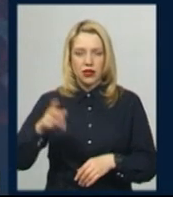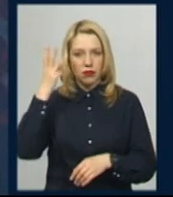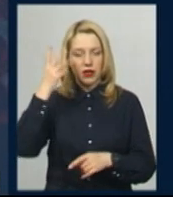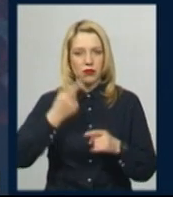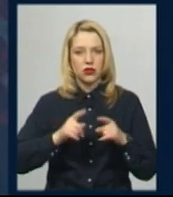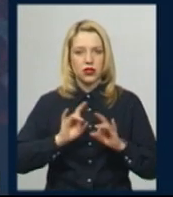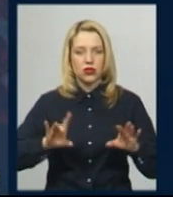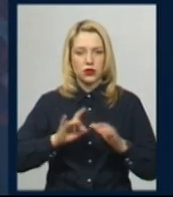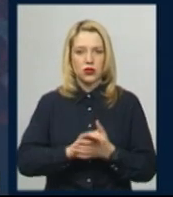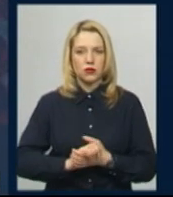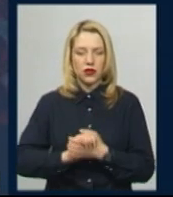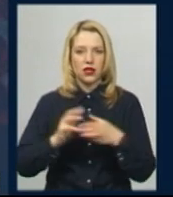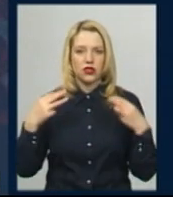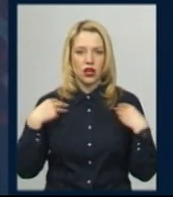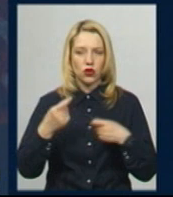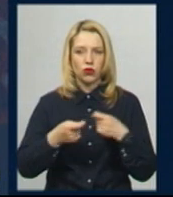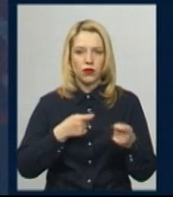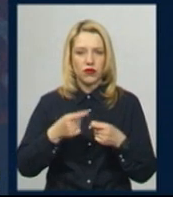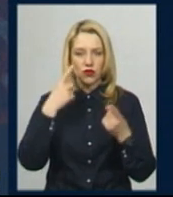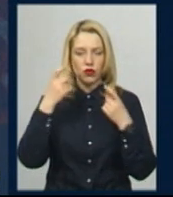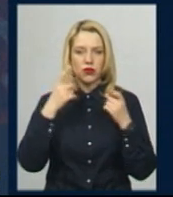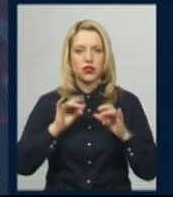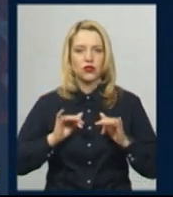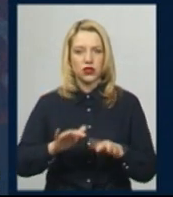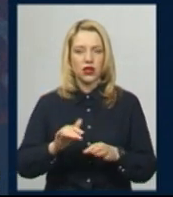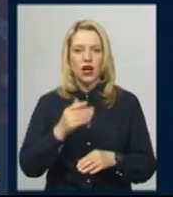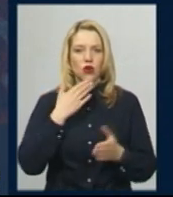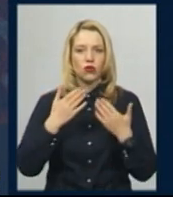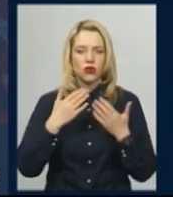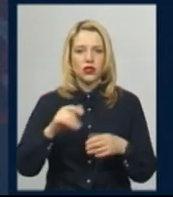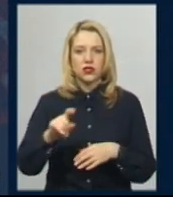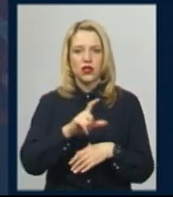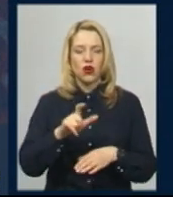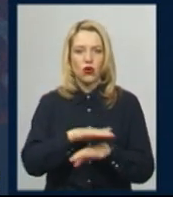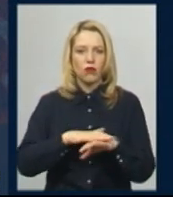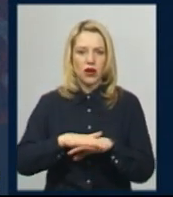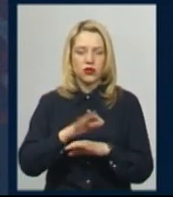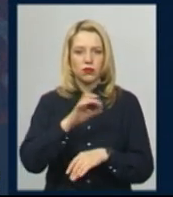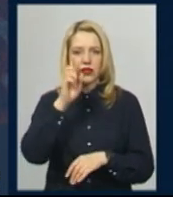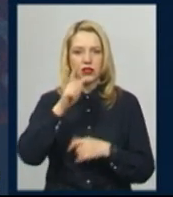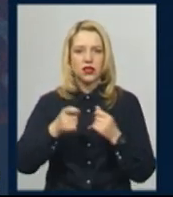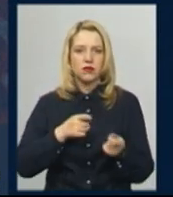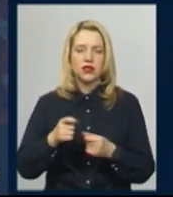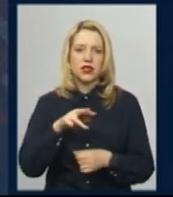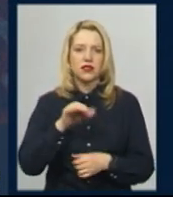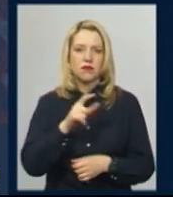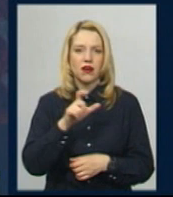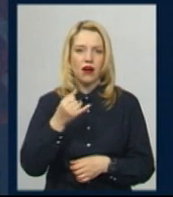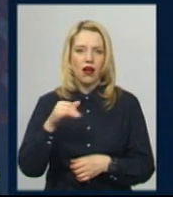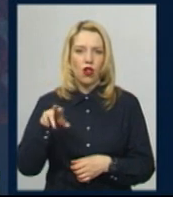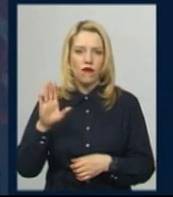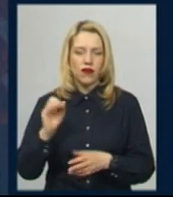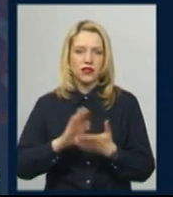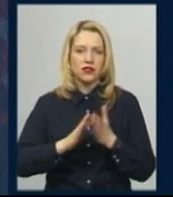Суспільному розповіла начальниця управління інформаційної діяльності та комунікацій із громадськістю облдержадміністрації Інна Михайлова. Таким